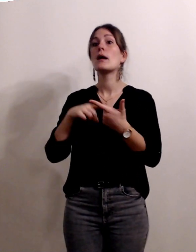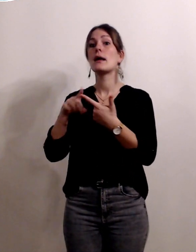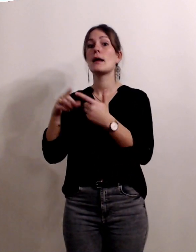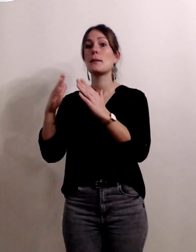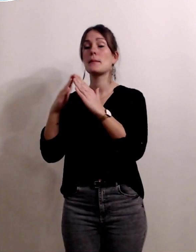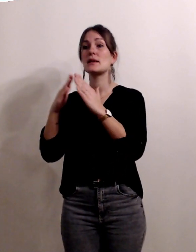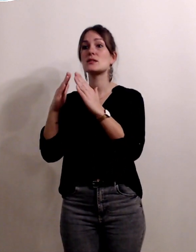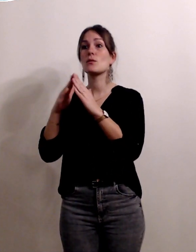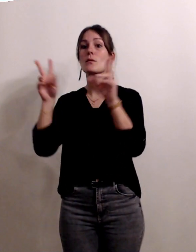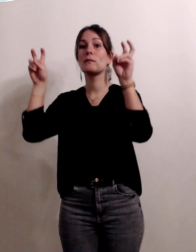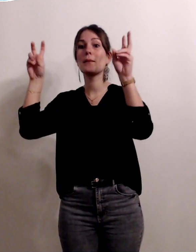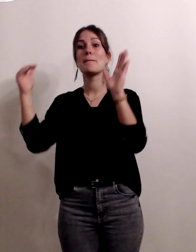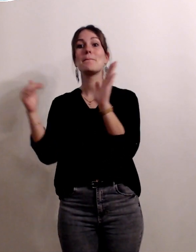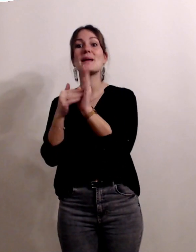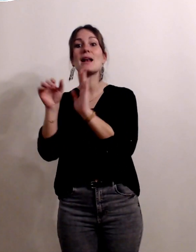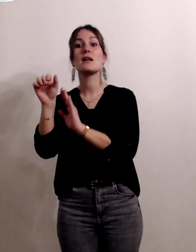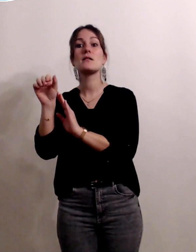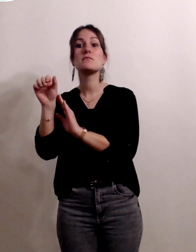des mille premiers jours